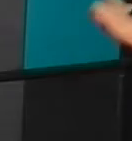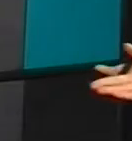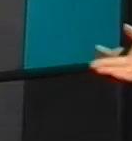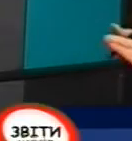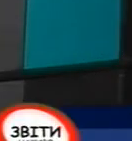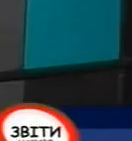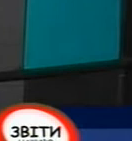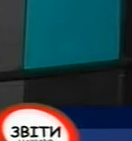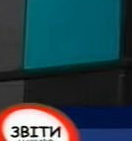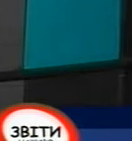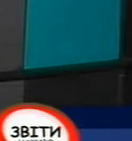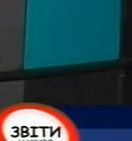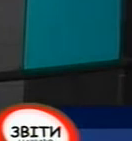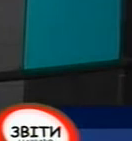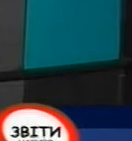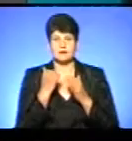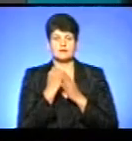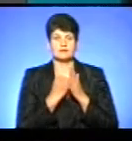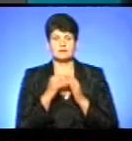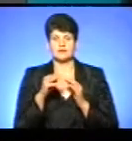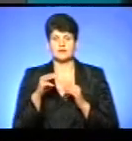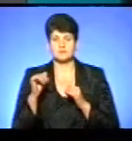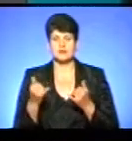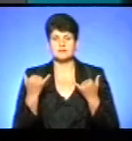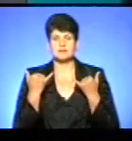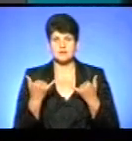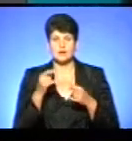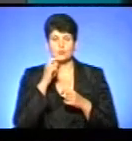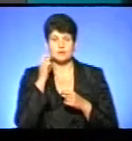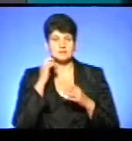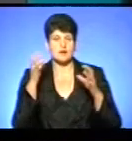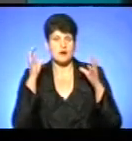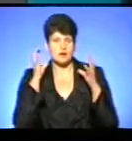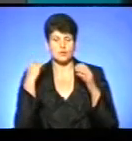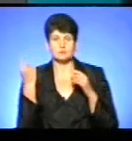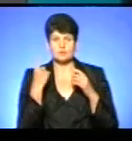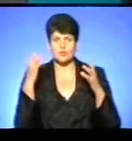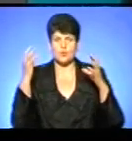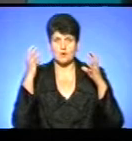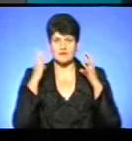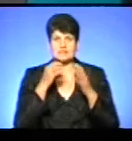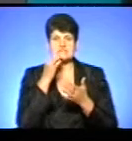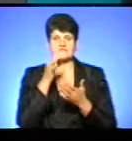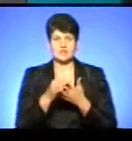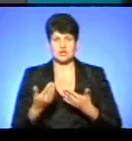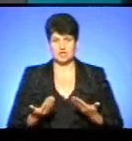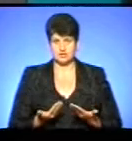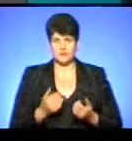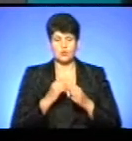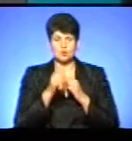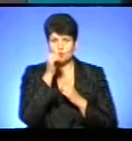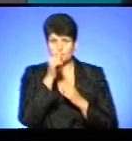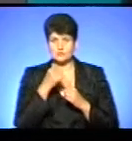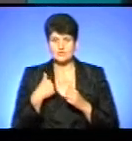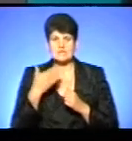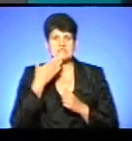Доброго вечора! В ефірі телеканалу ТТБ, а також на хвилях Українського радіо та Тернопільського обласного радіо «Звіти на живо». Щомісячно у нас